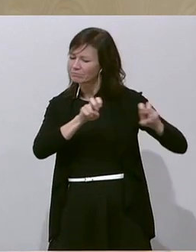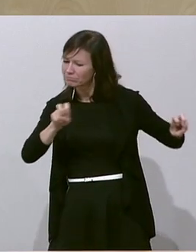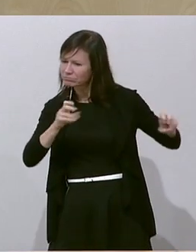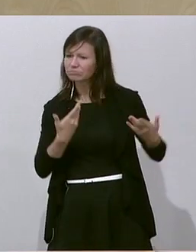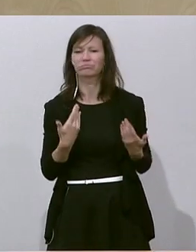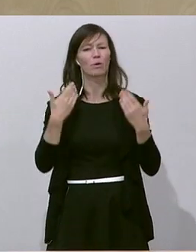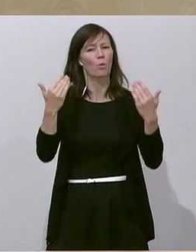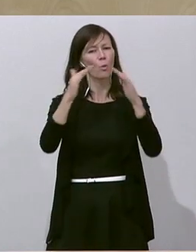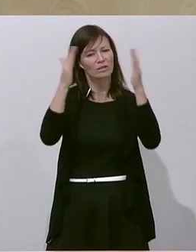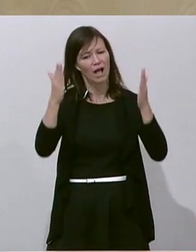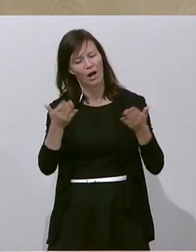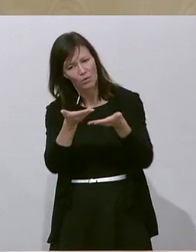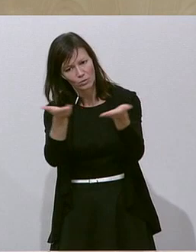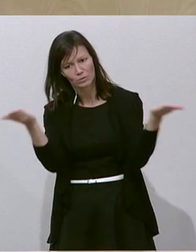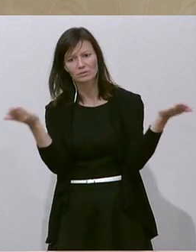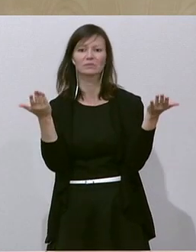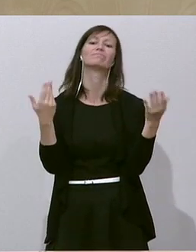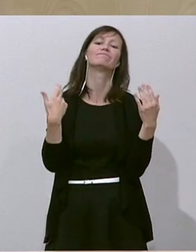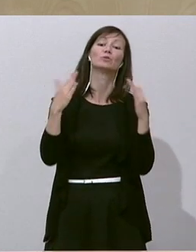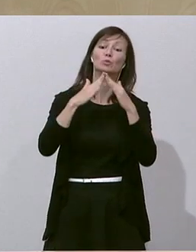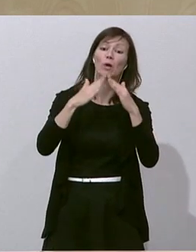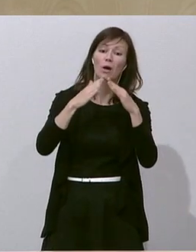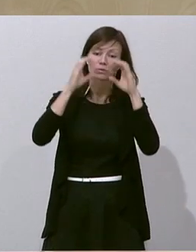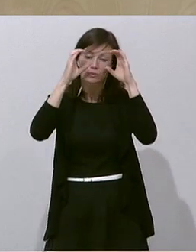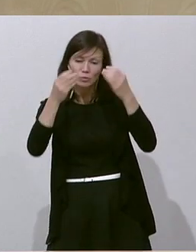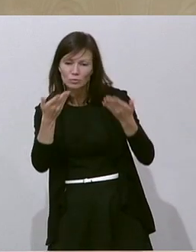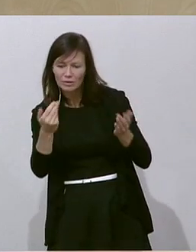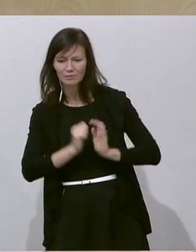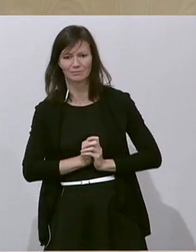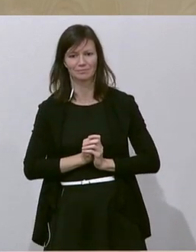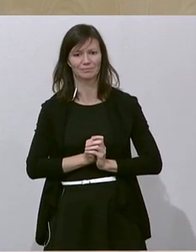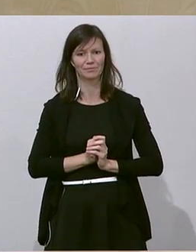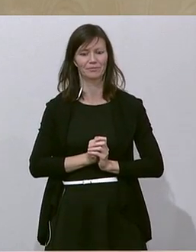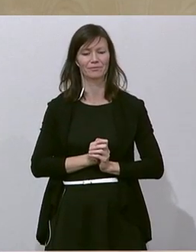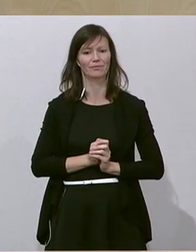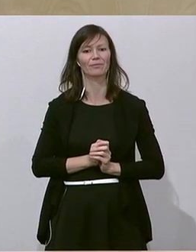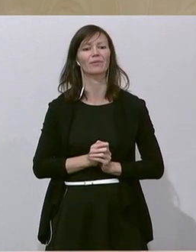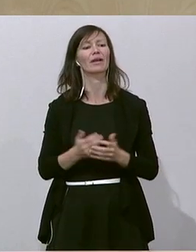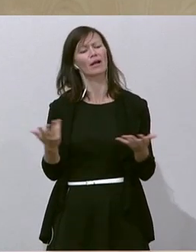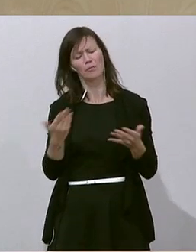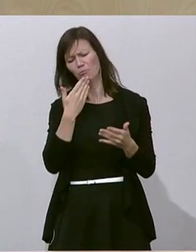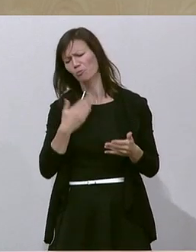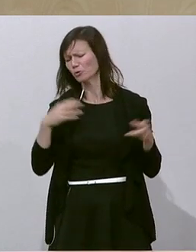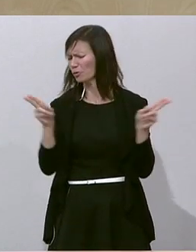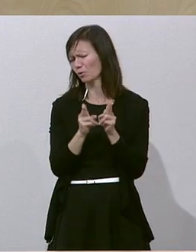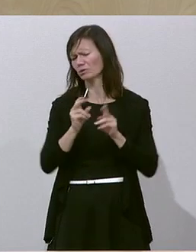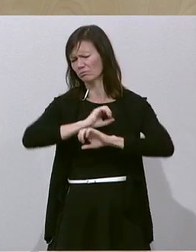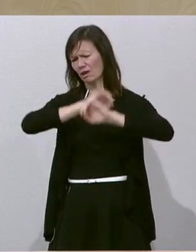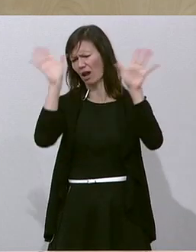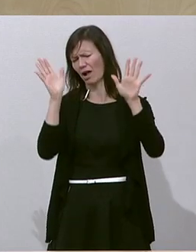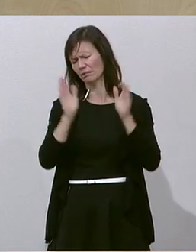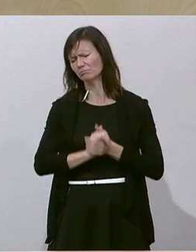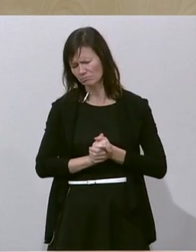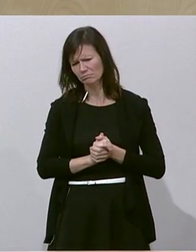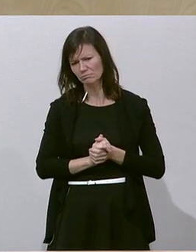Kollege Stöger, Ex-Sozialminister, darf heute schon einiges noch klarstellen, einmal zuerst zum Start. Wir haben